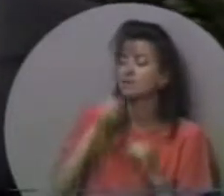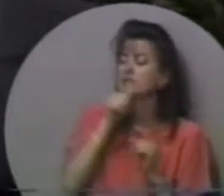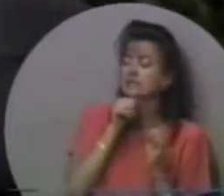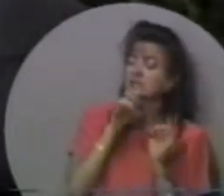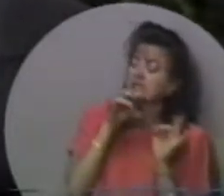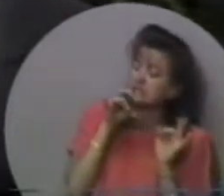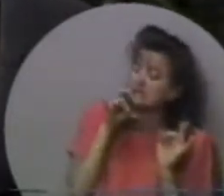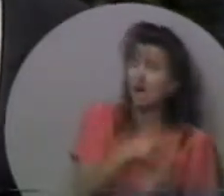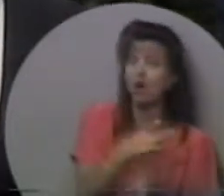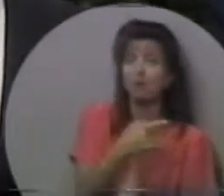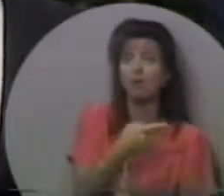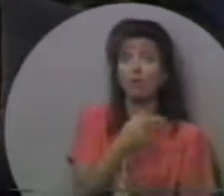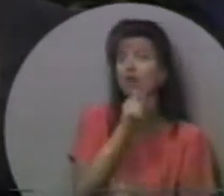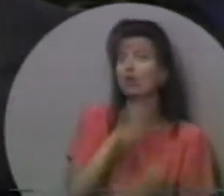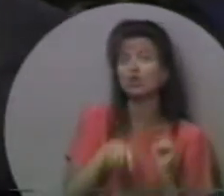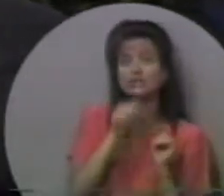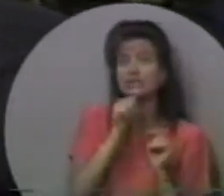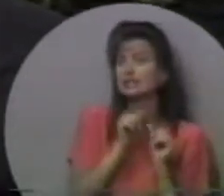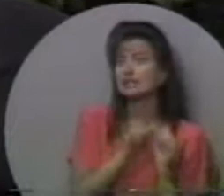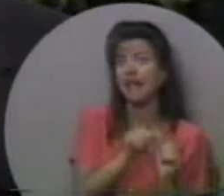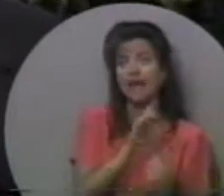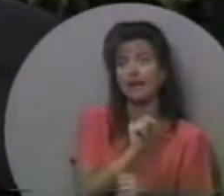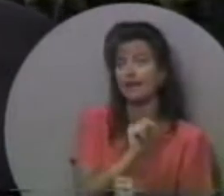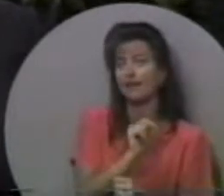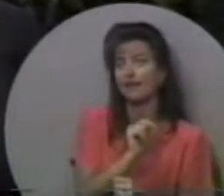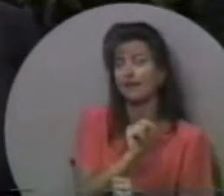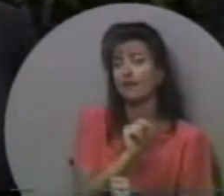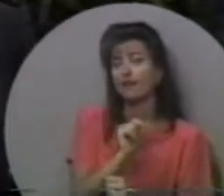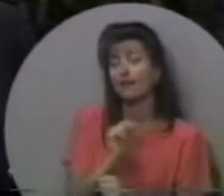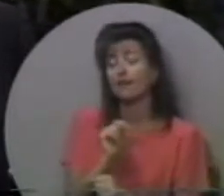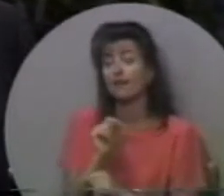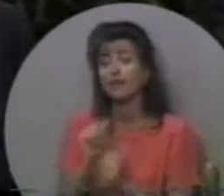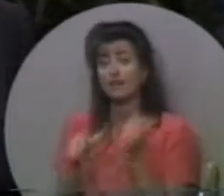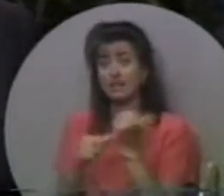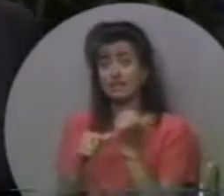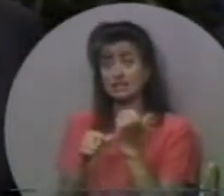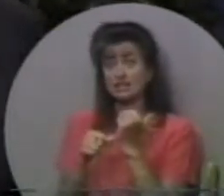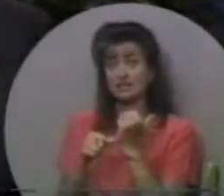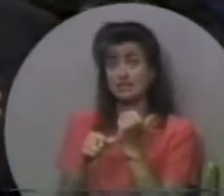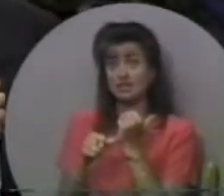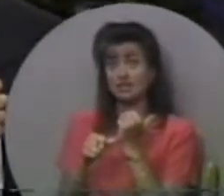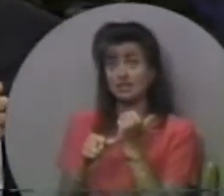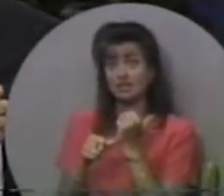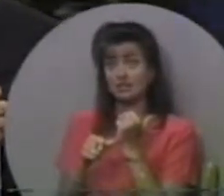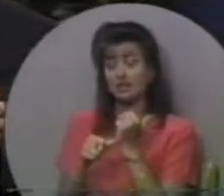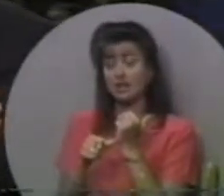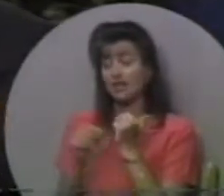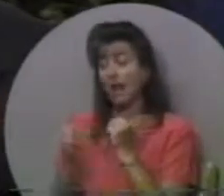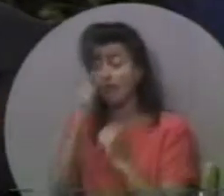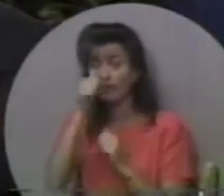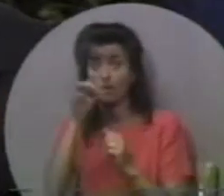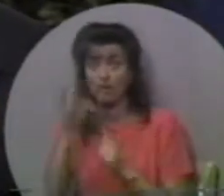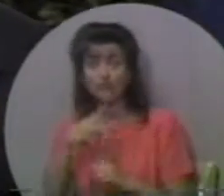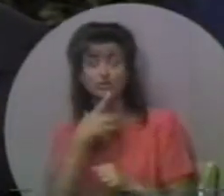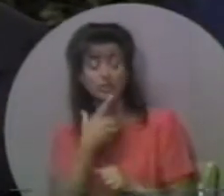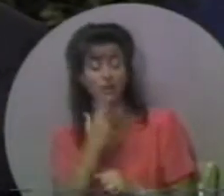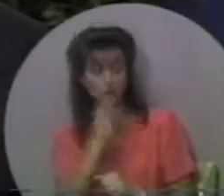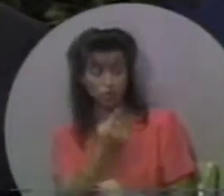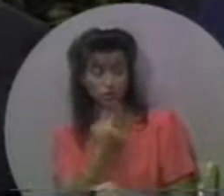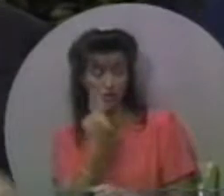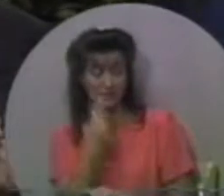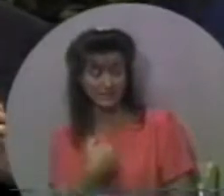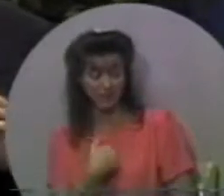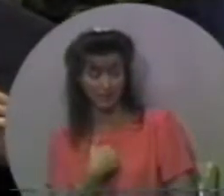не міг це витримати, це жахливо. І пастор-асистент сказав, чи ти не міг би